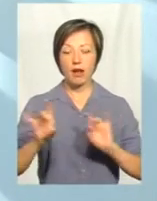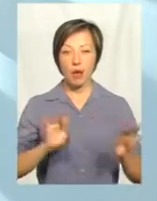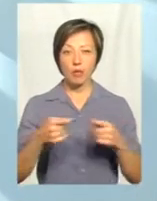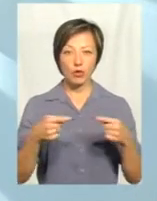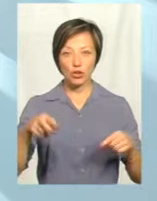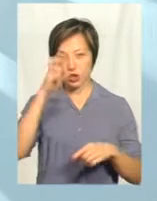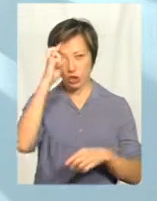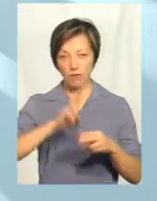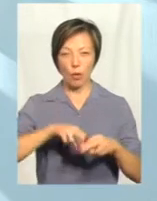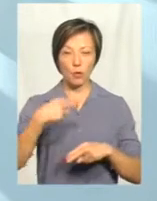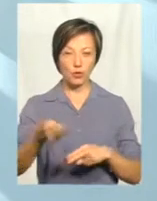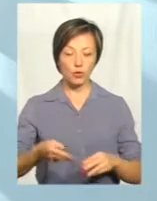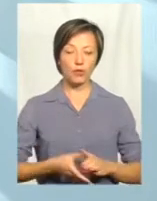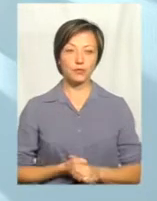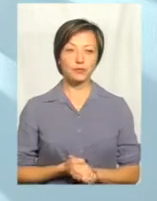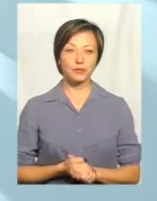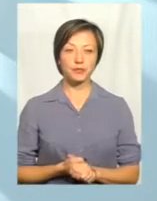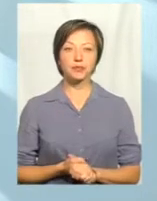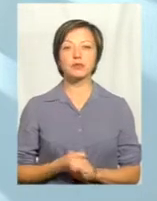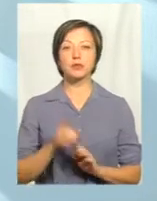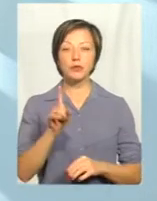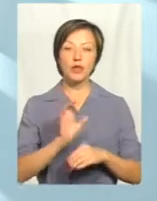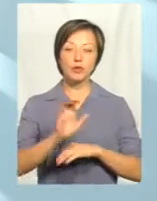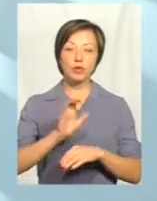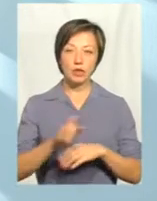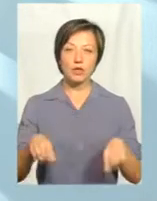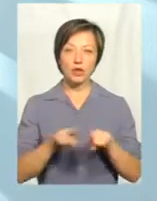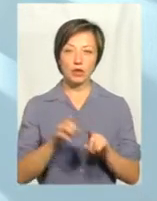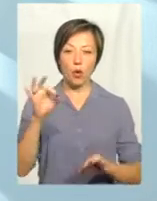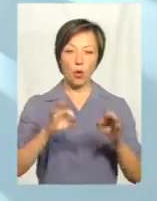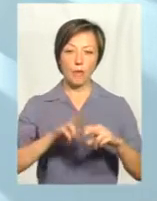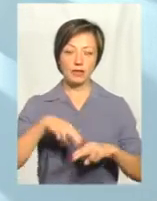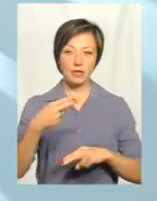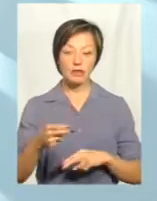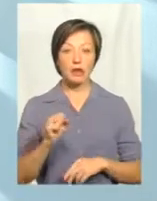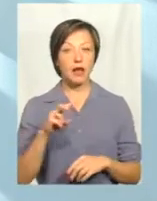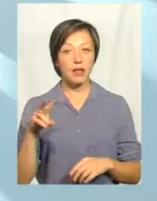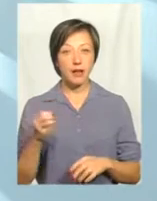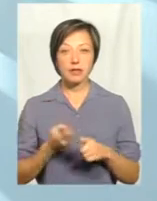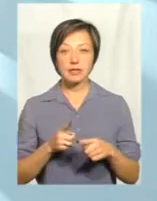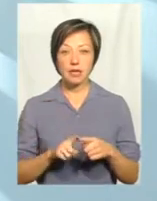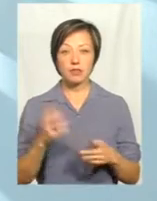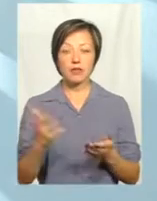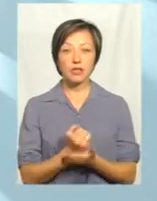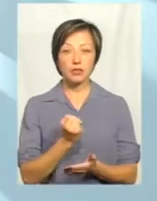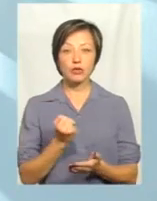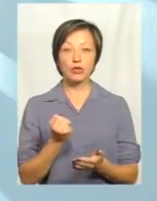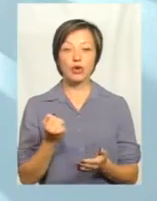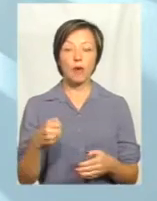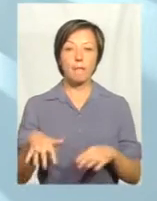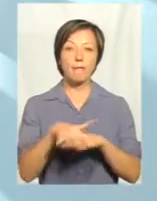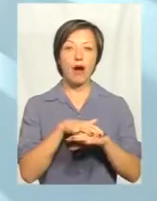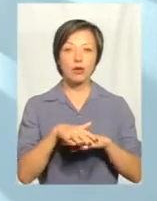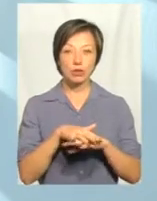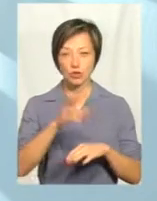теж держава компенсує. І від того, що вони експортують, там теж йдуть певні компенсації. Але це там вийшло, напевно, вже масовість, і це